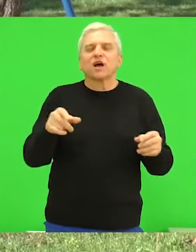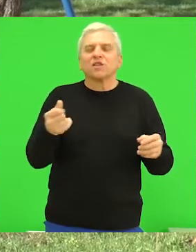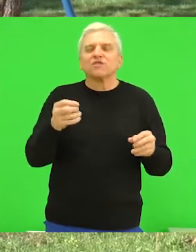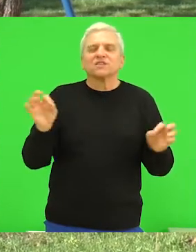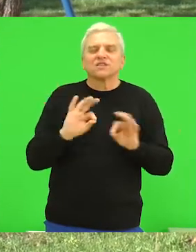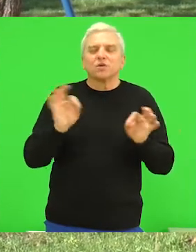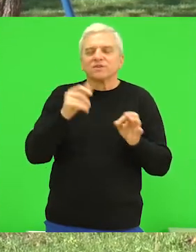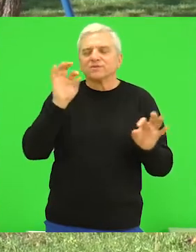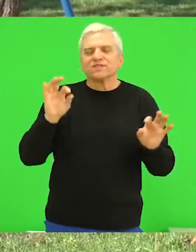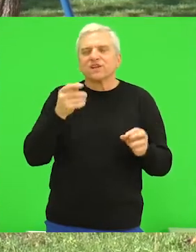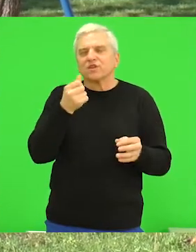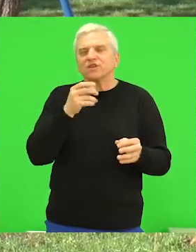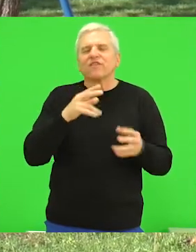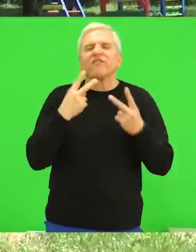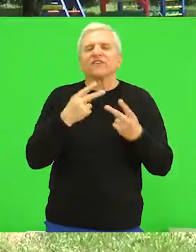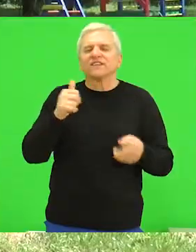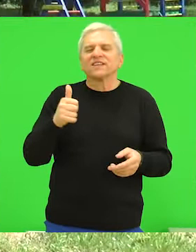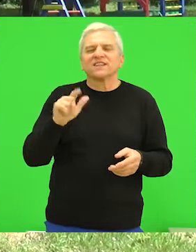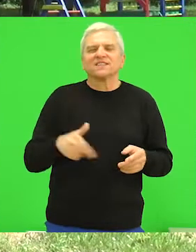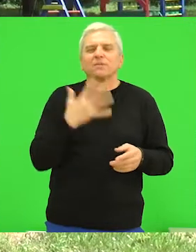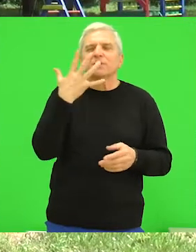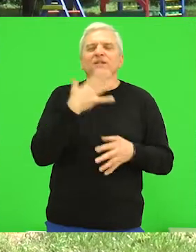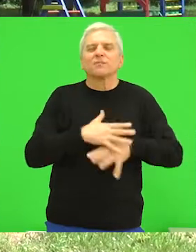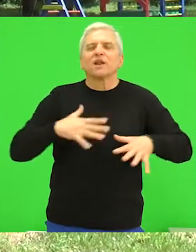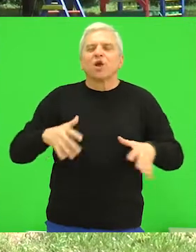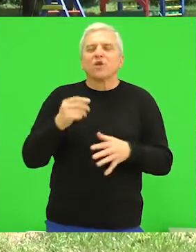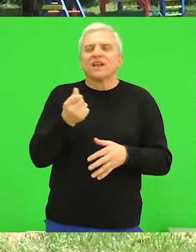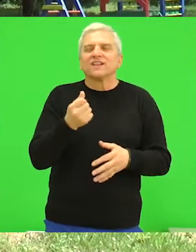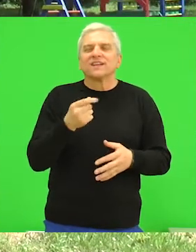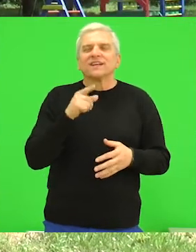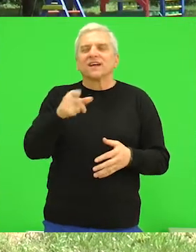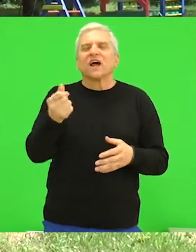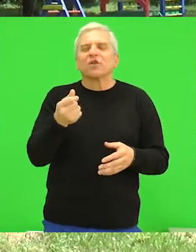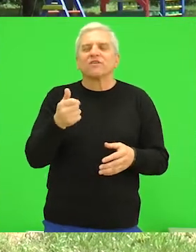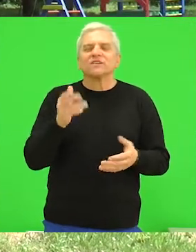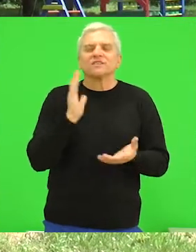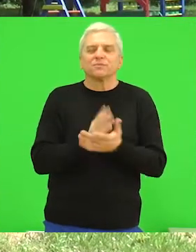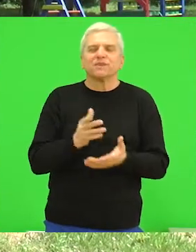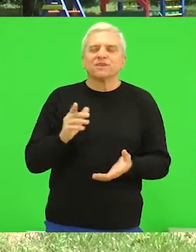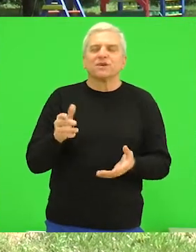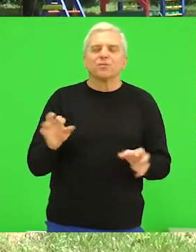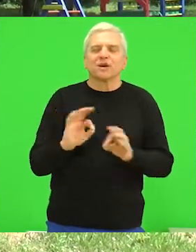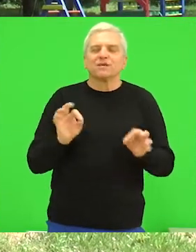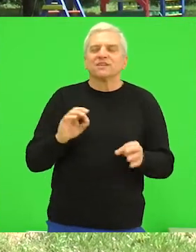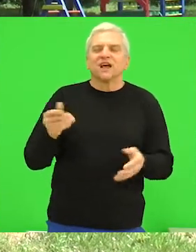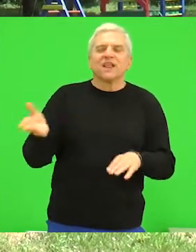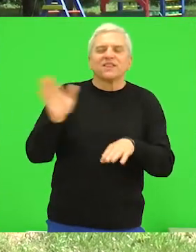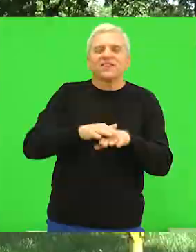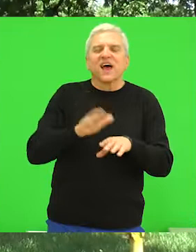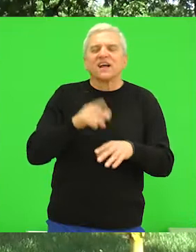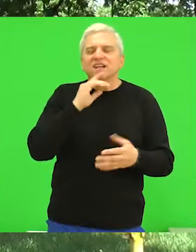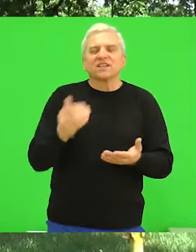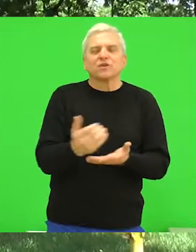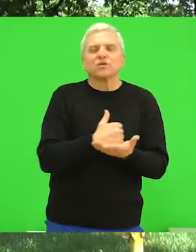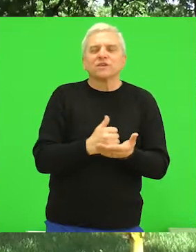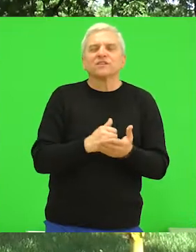namene u lokalnom budžetu predviđeno je 1,5 miliona dinara, a novac će biti obezbeđeno od naknade